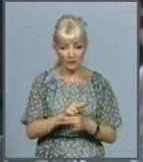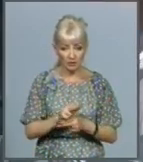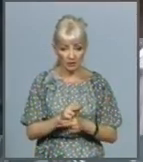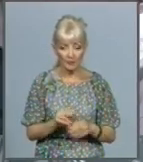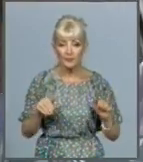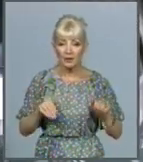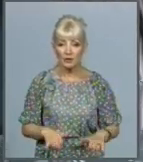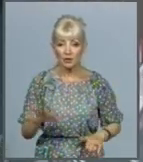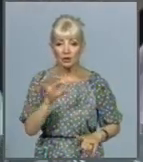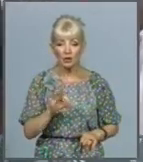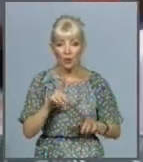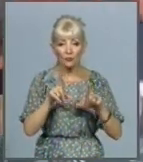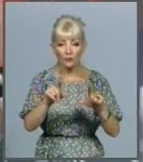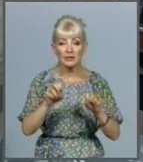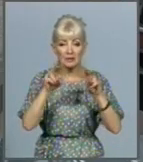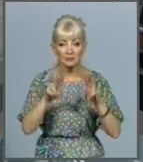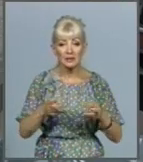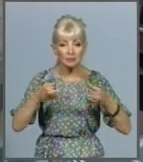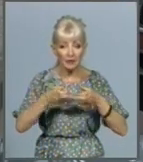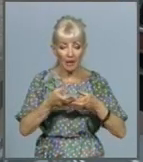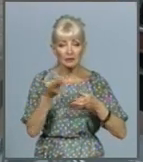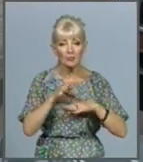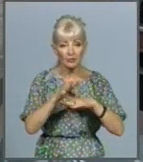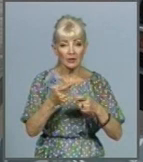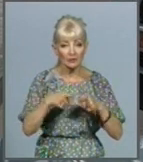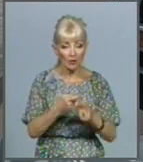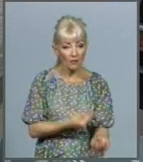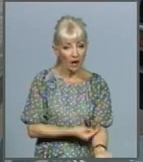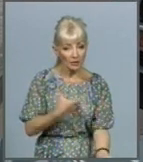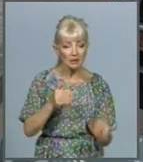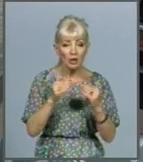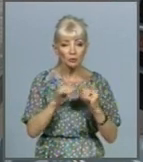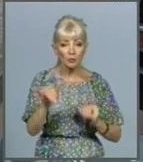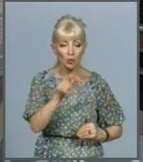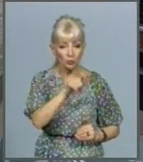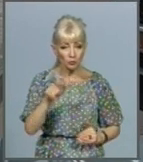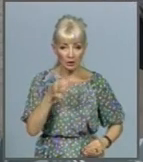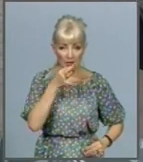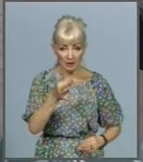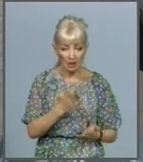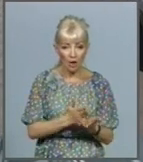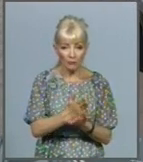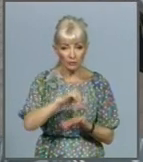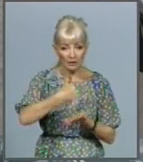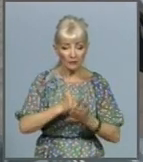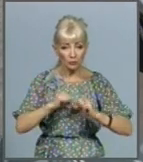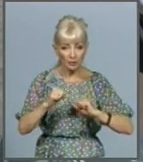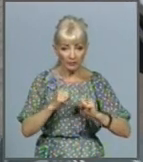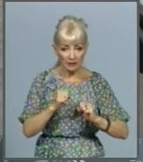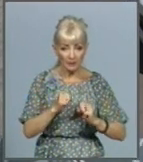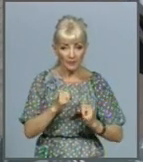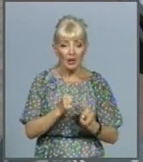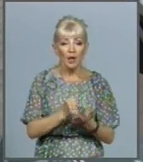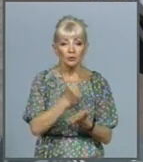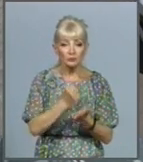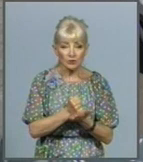спецбригади для проведення такого аналізу вдома у пацієнта зазначили у профільному департаменті, ухвалює лікар, з яким